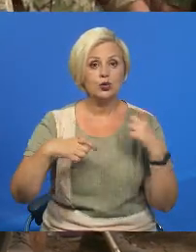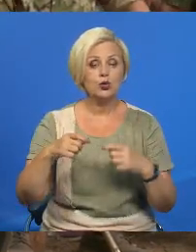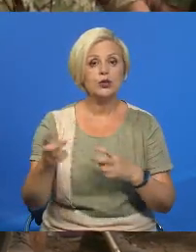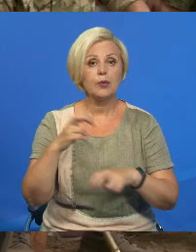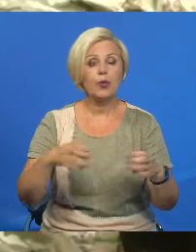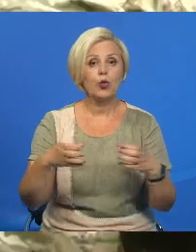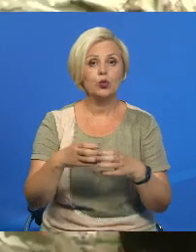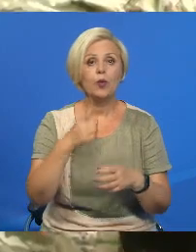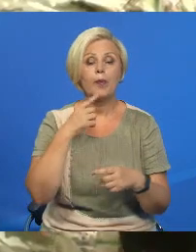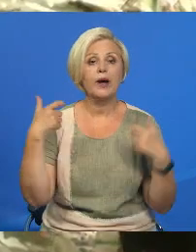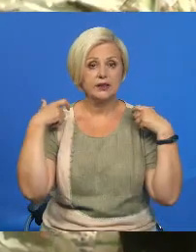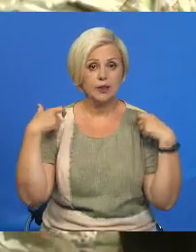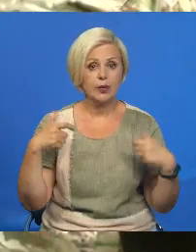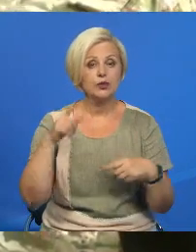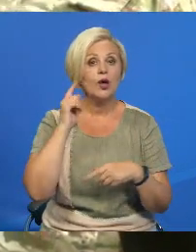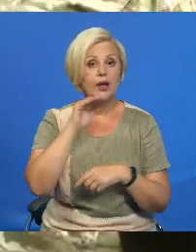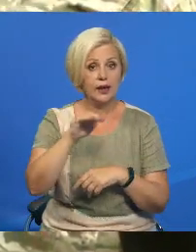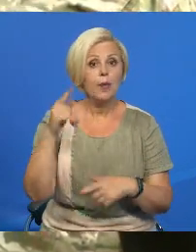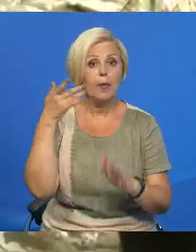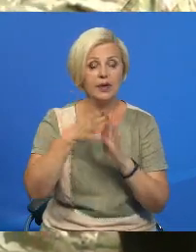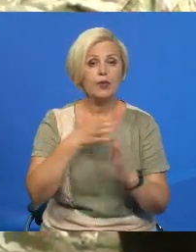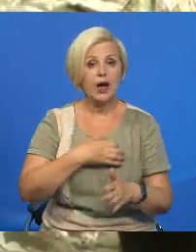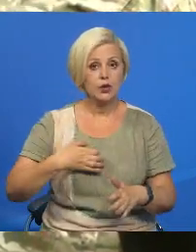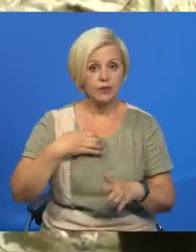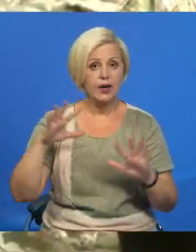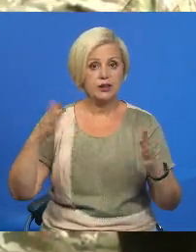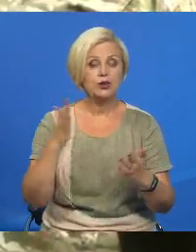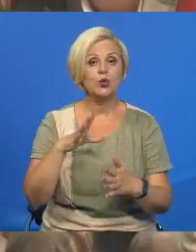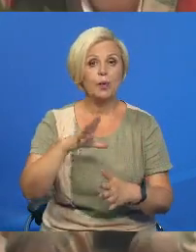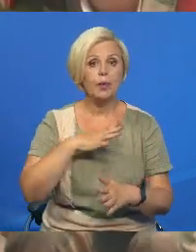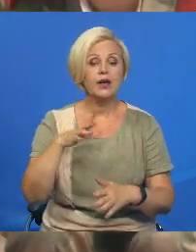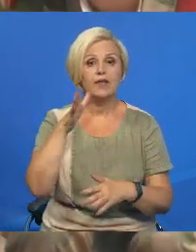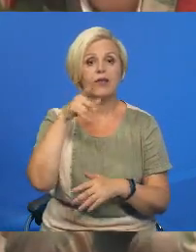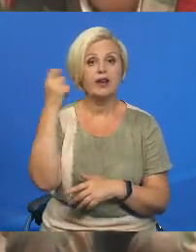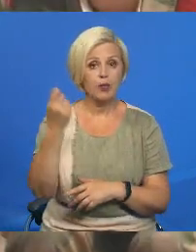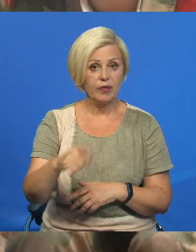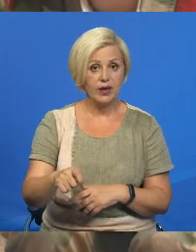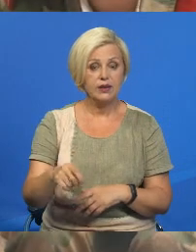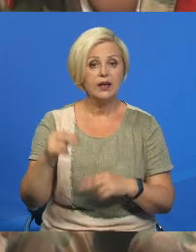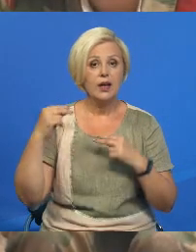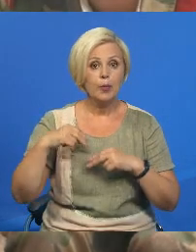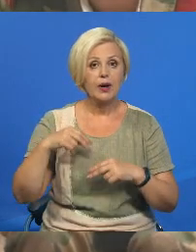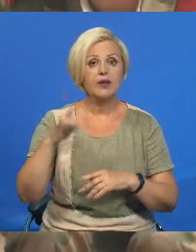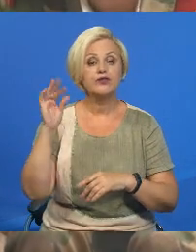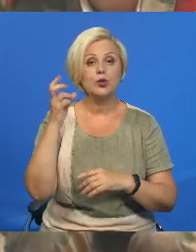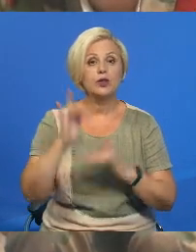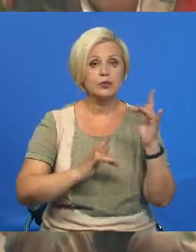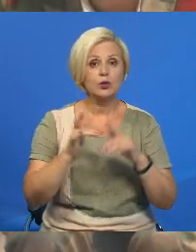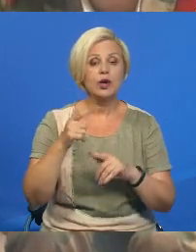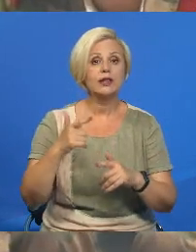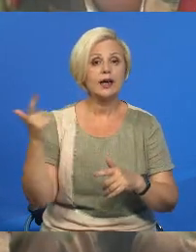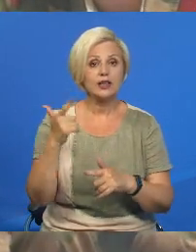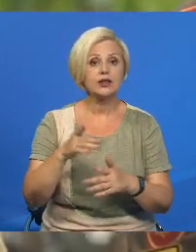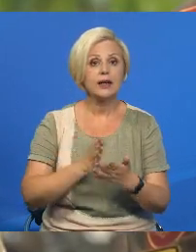клуба «Пунцовые погоны». Подлетки разумеют важность подей, які отбывались у годы Великой Ачинной войны. Праца в Чонковском лесе своего роду громадская